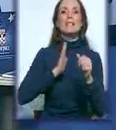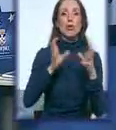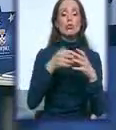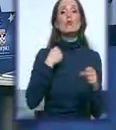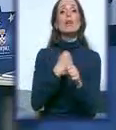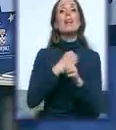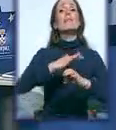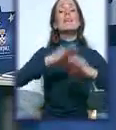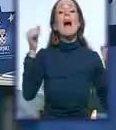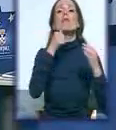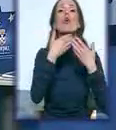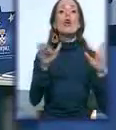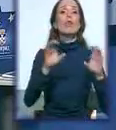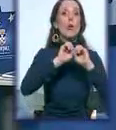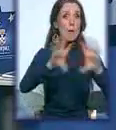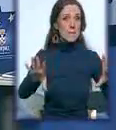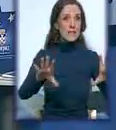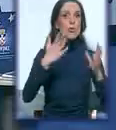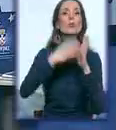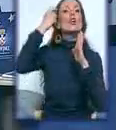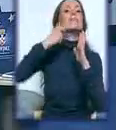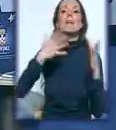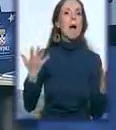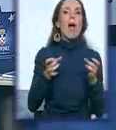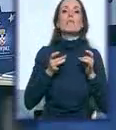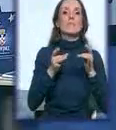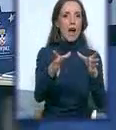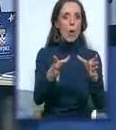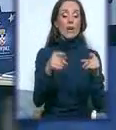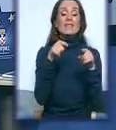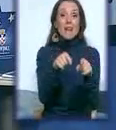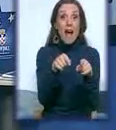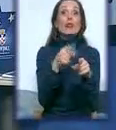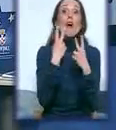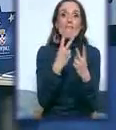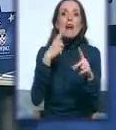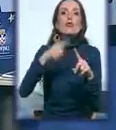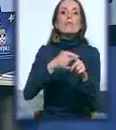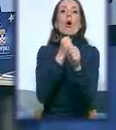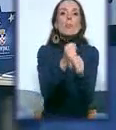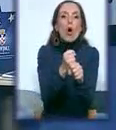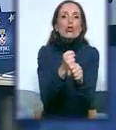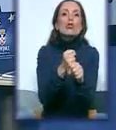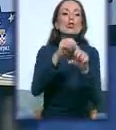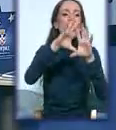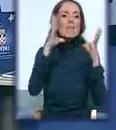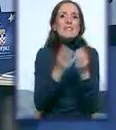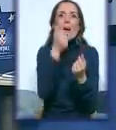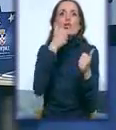javnu i otvorenu emisiju, snimat ću je na ulici, a ona je bitna kao podrška svemu onome što se dešava danas medijima.